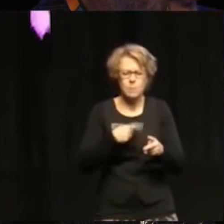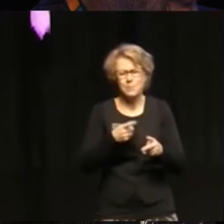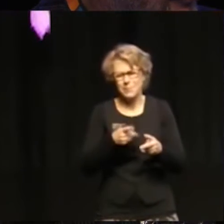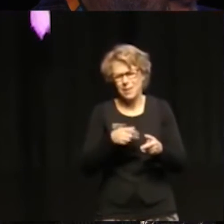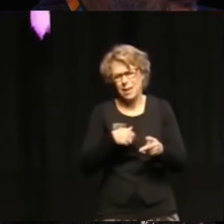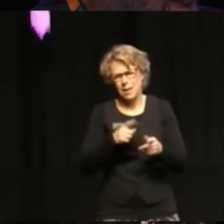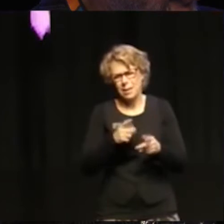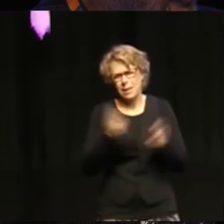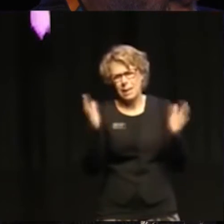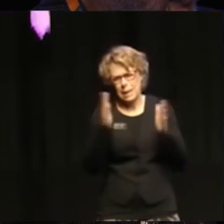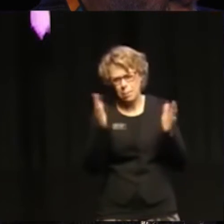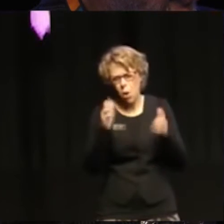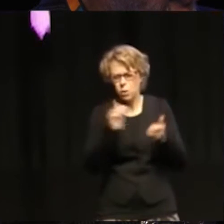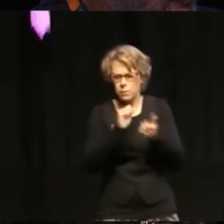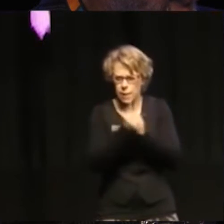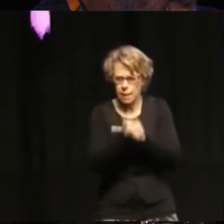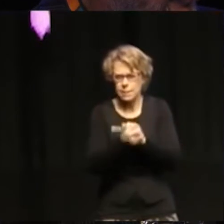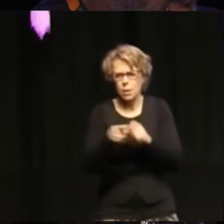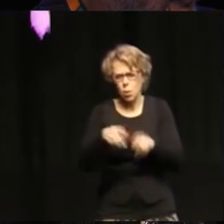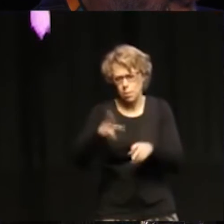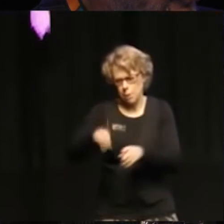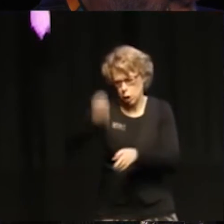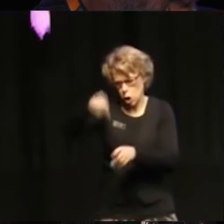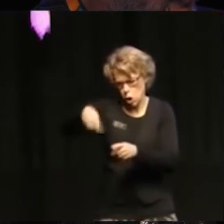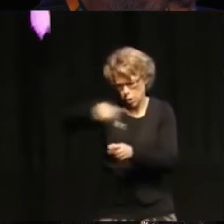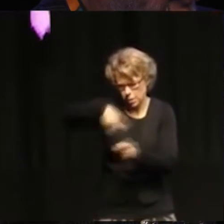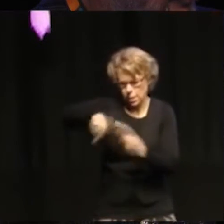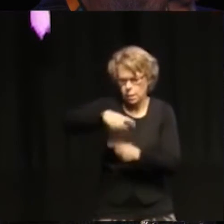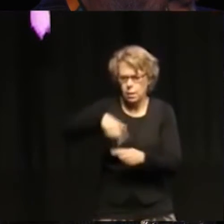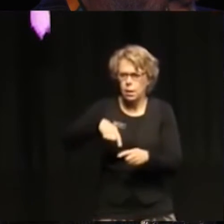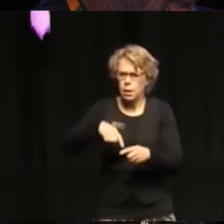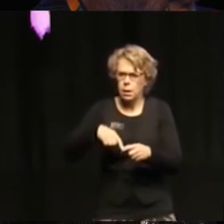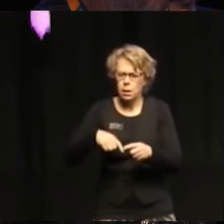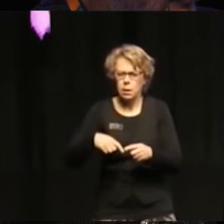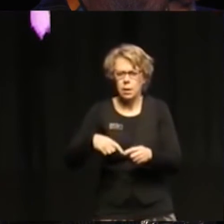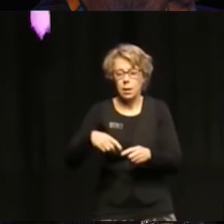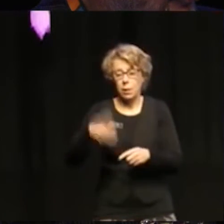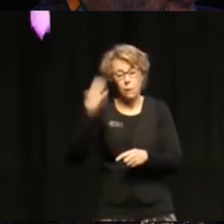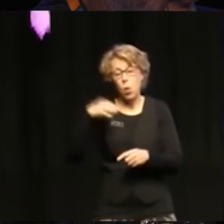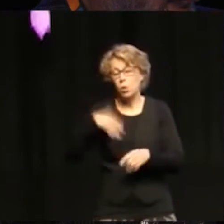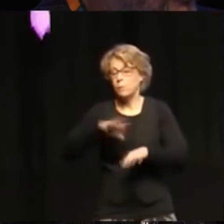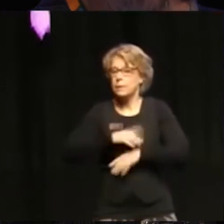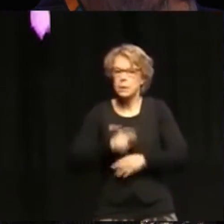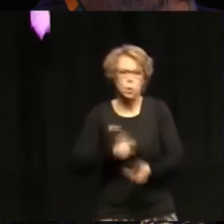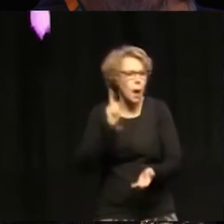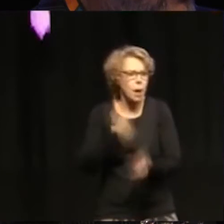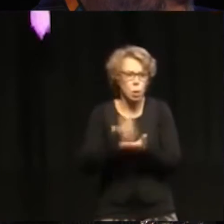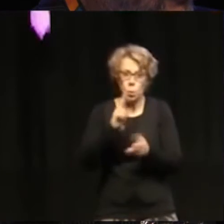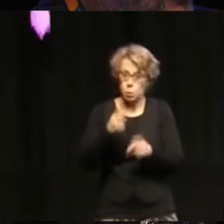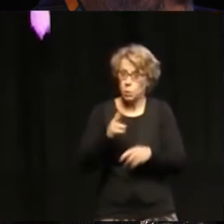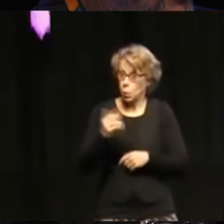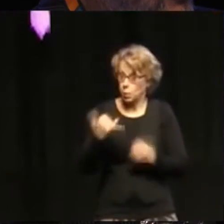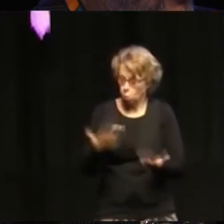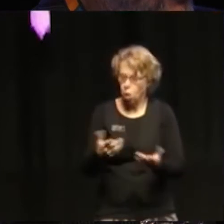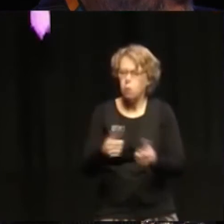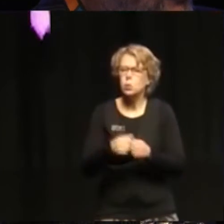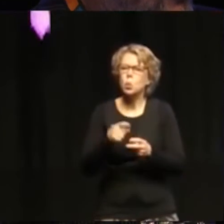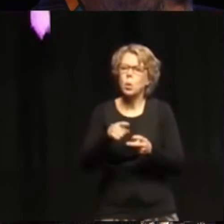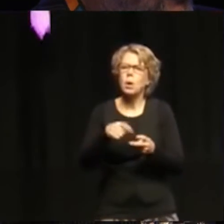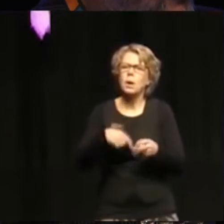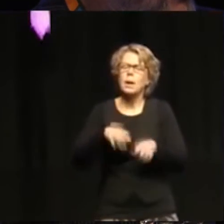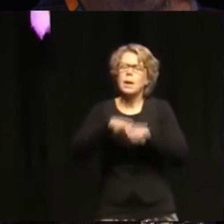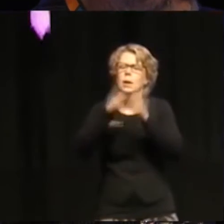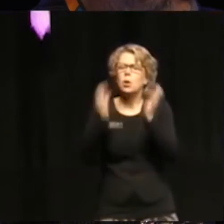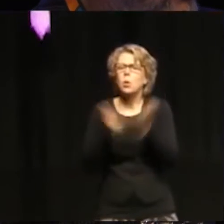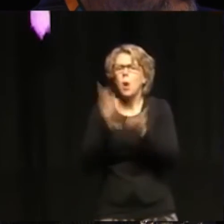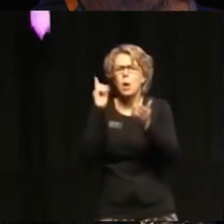environmental degradation was not as urgent, as pressing as it is today. So, the global goals